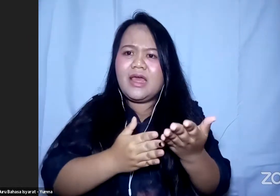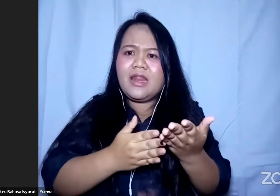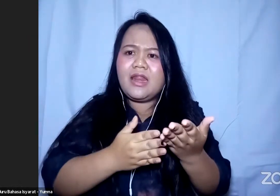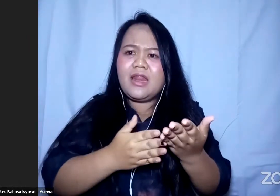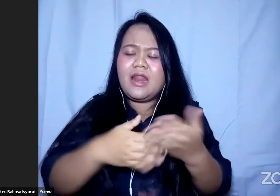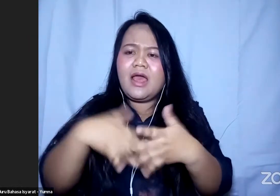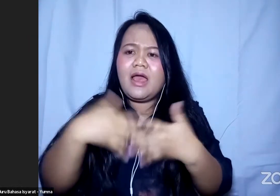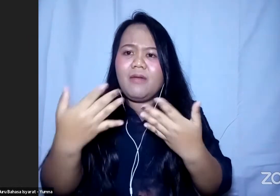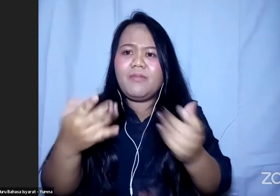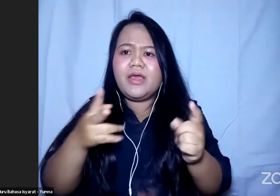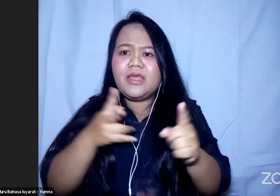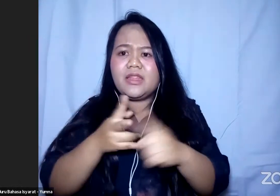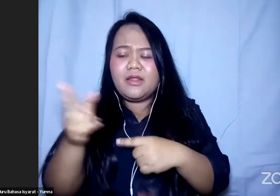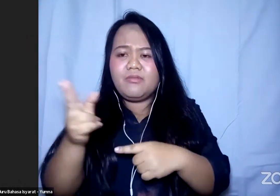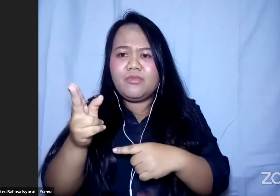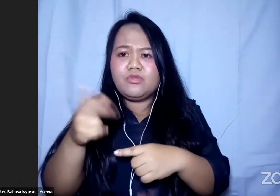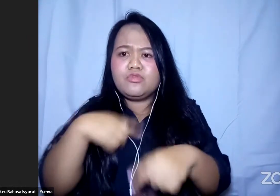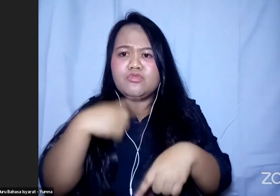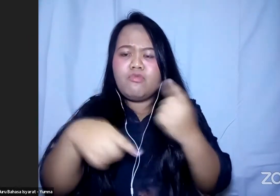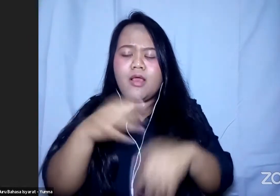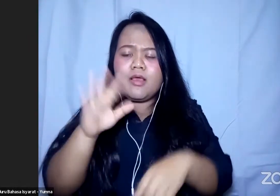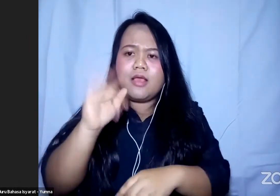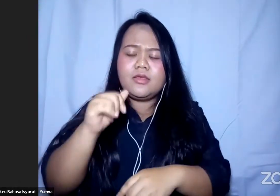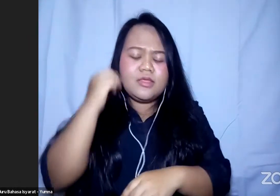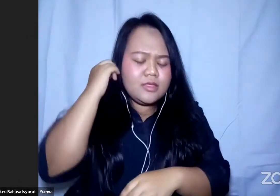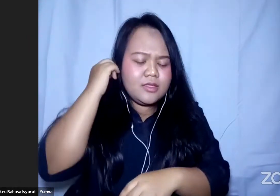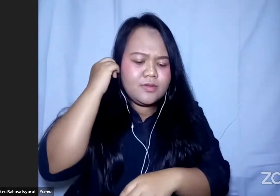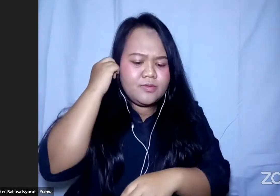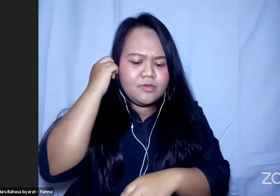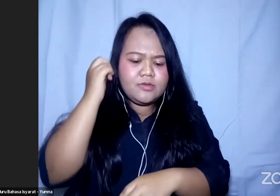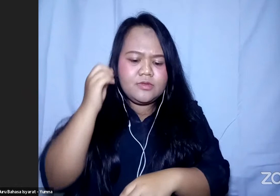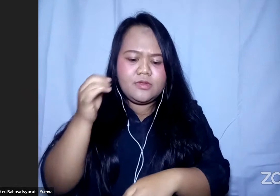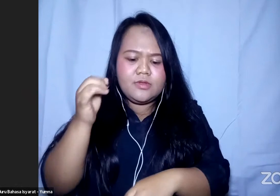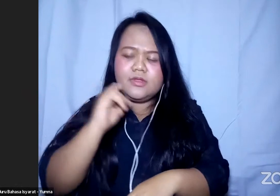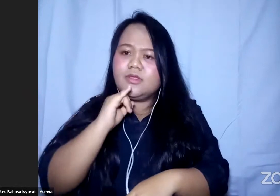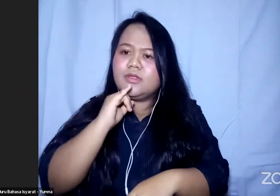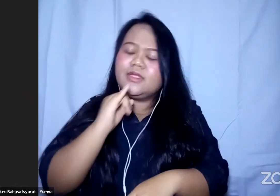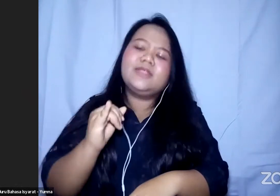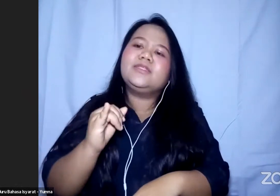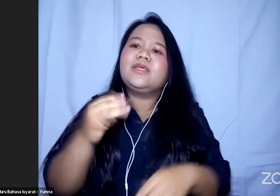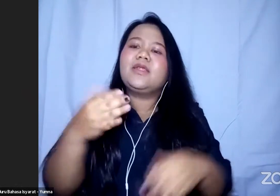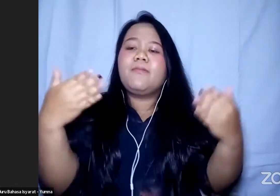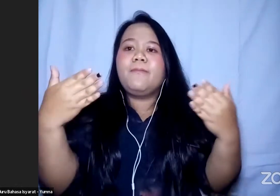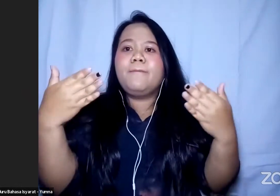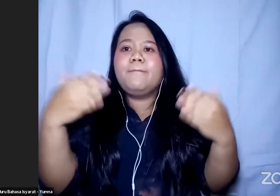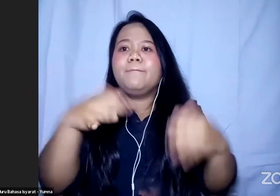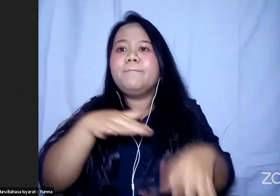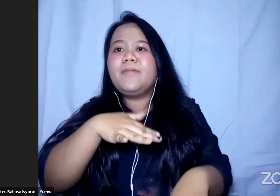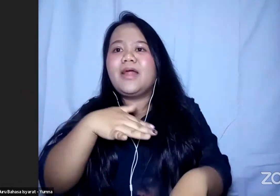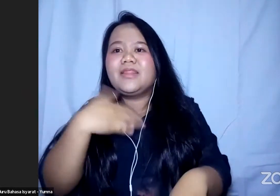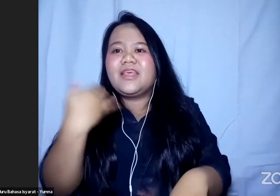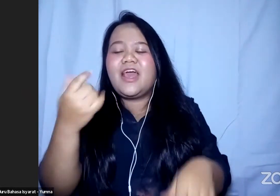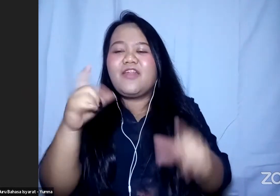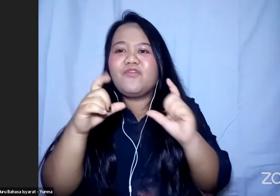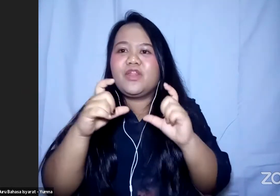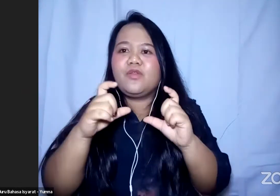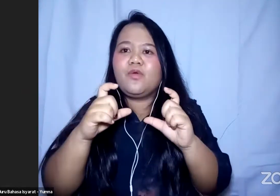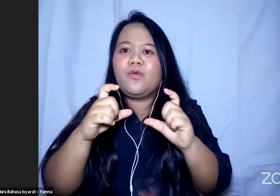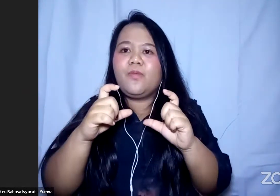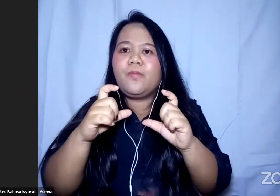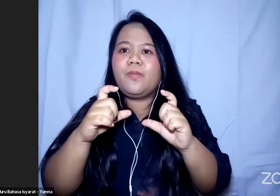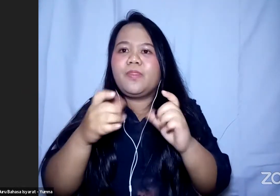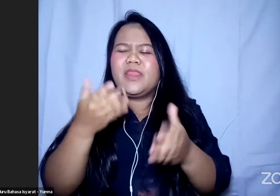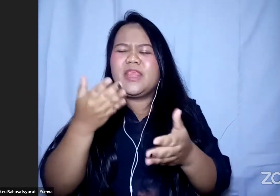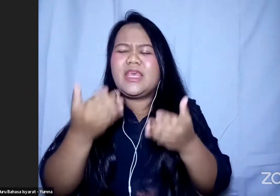apa? Biar saya ulangi lagi Pak Saya izin matikan videonya supaya tidak terlalu lelah Kira